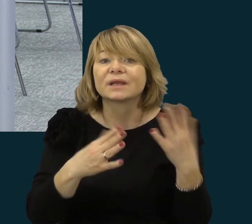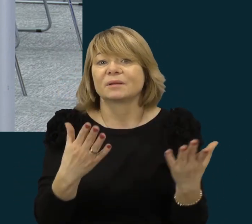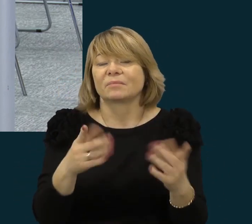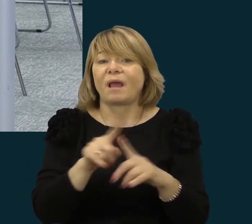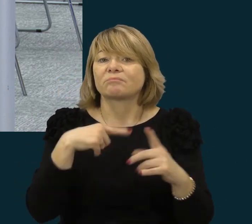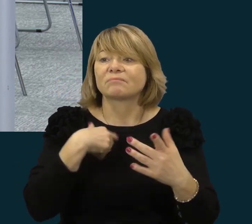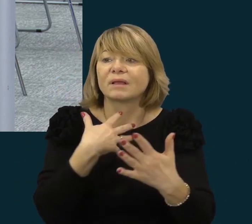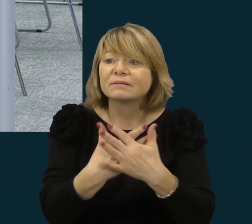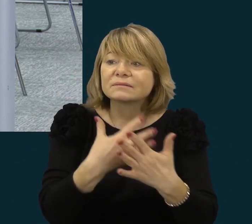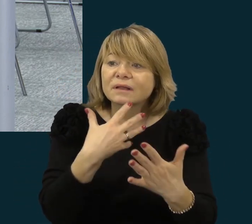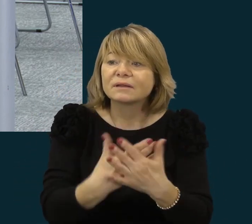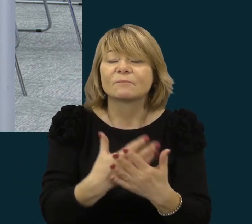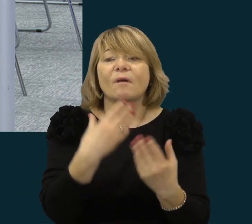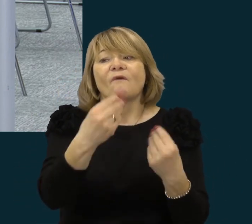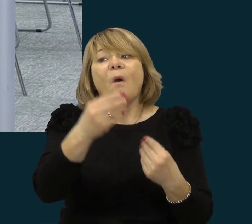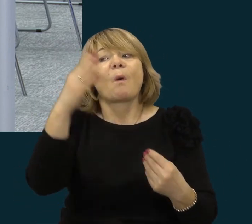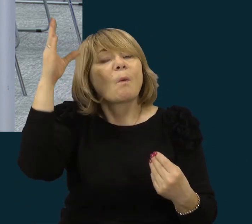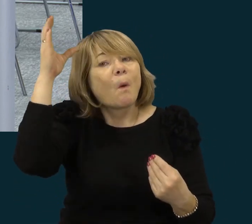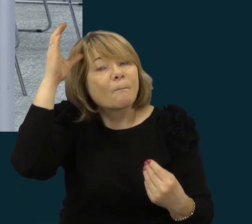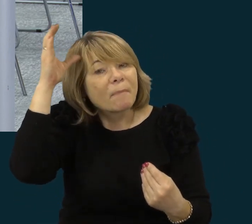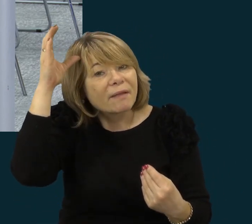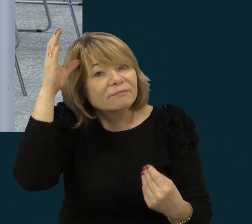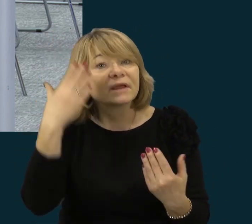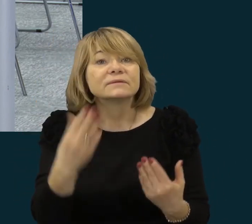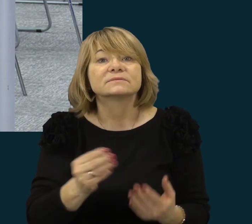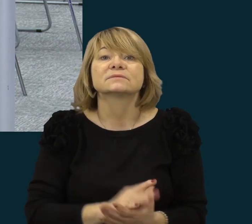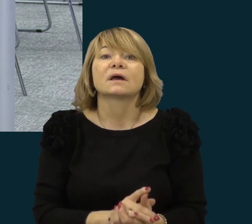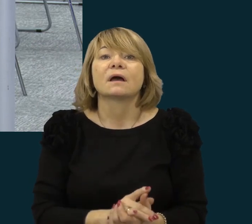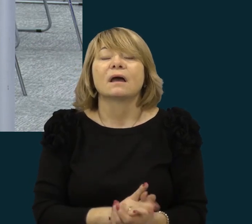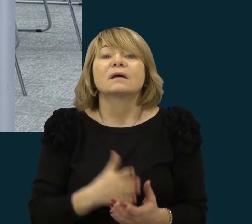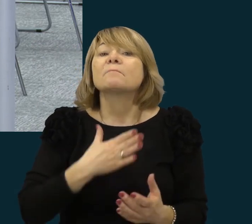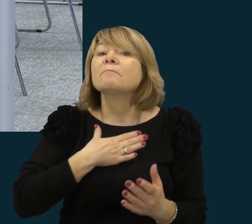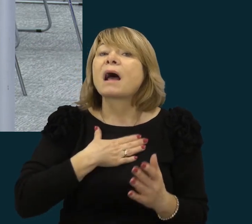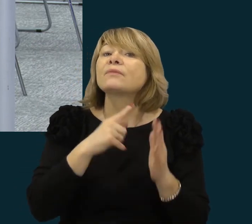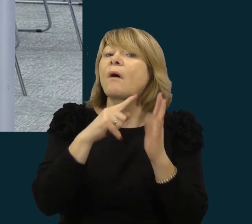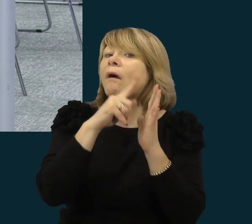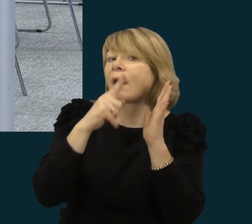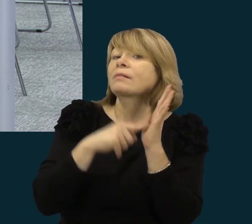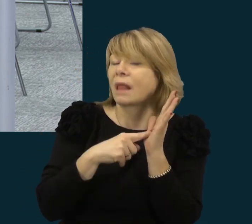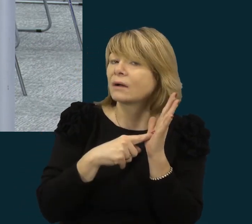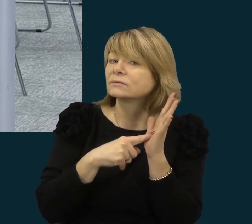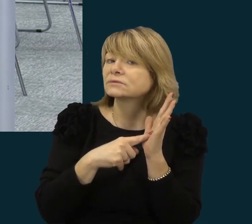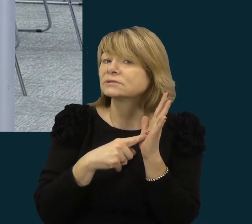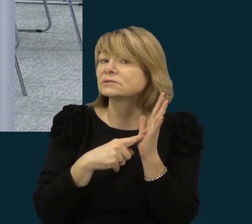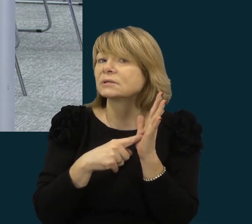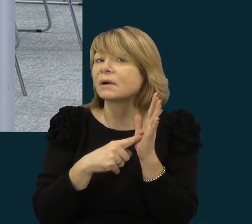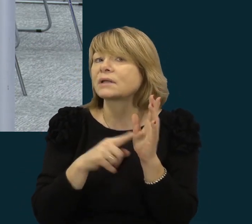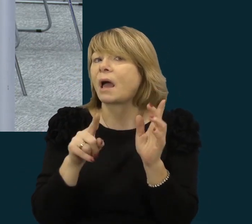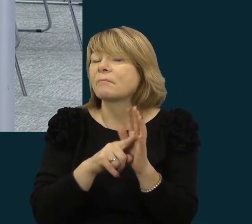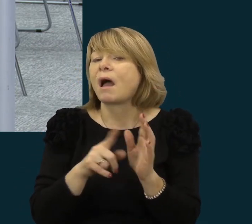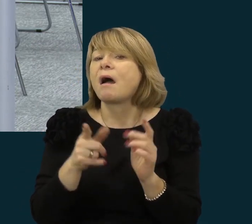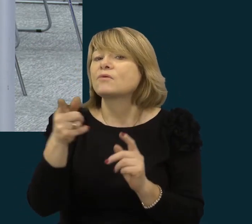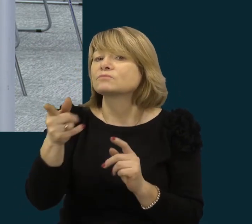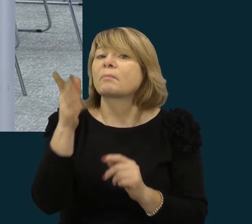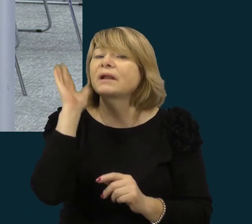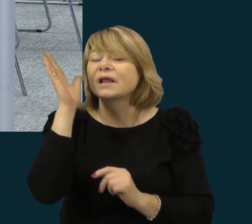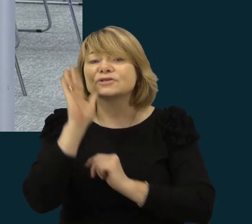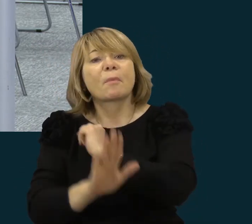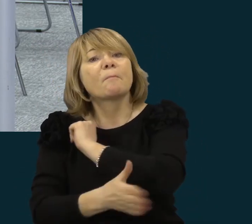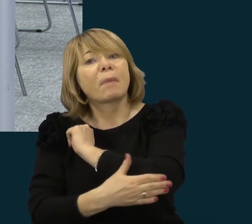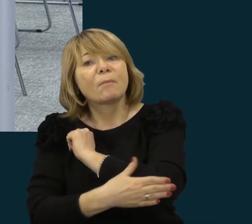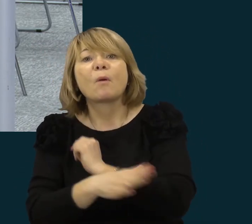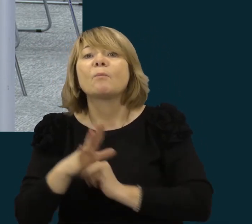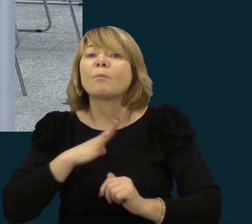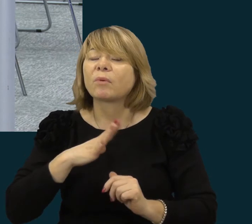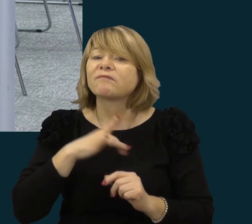iniciatyvumo kompetencijų. Ir mano klausimas, kaip ir dalinai, pranešimo pabaigoje aš nekėjote apie tą